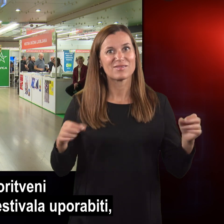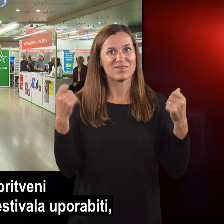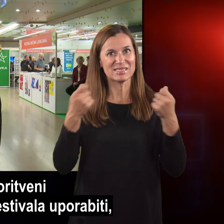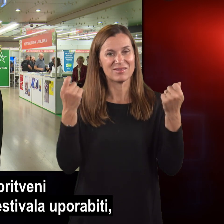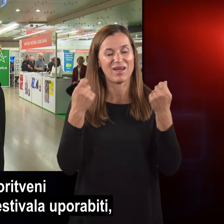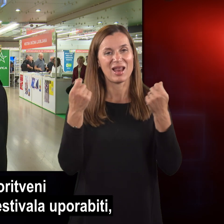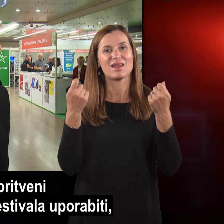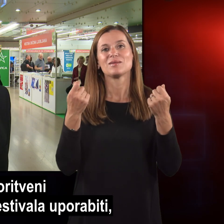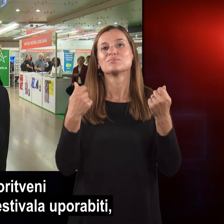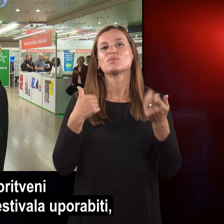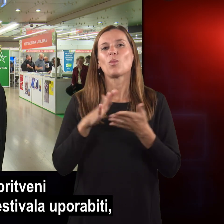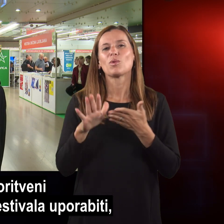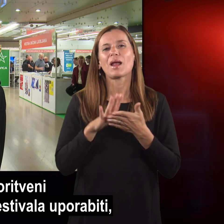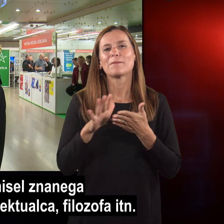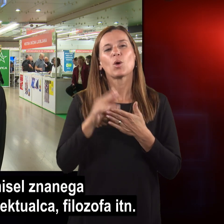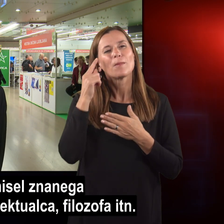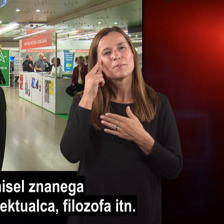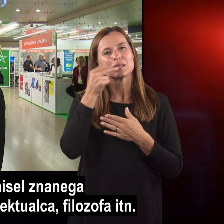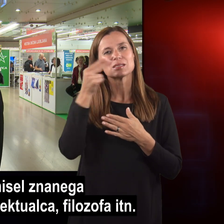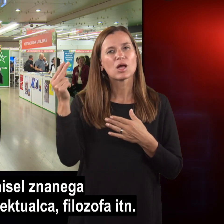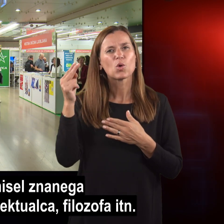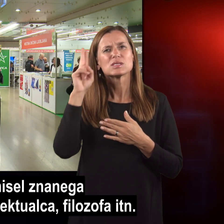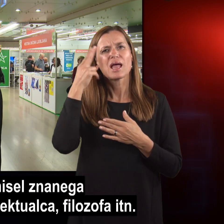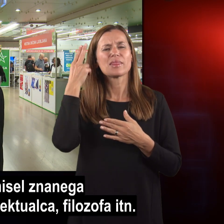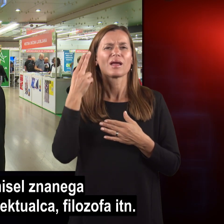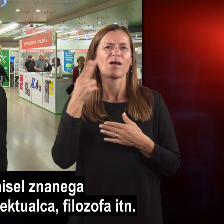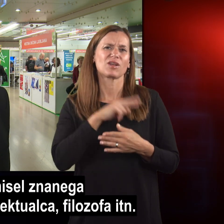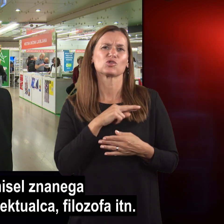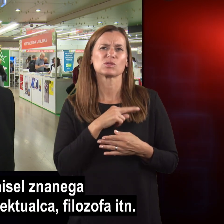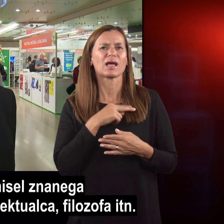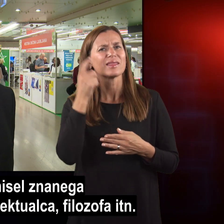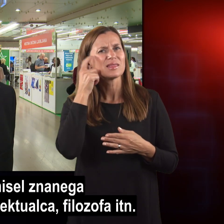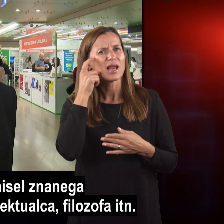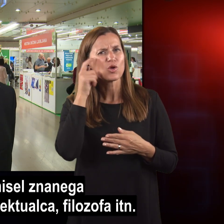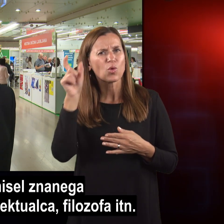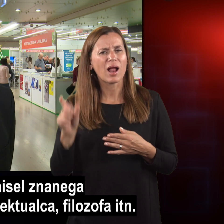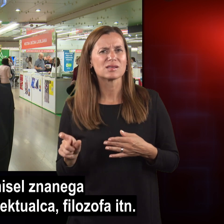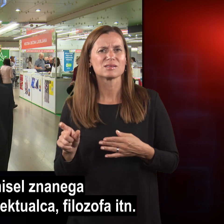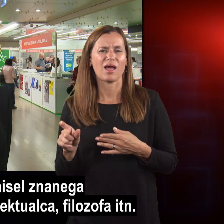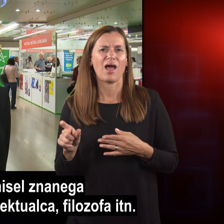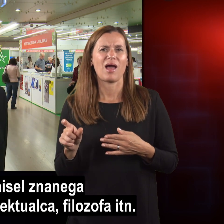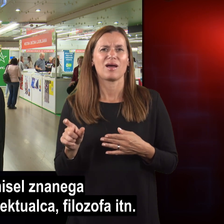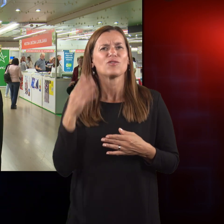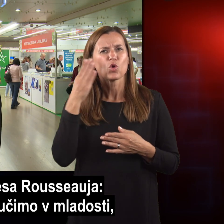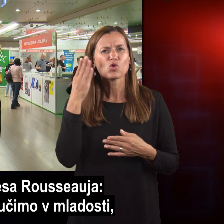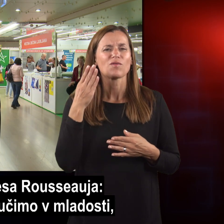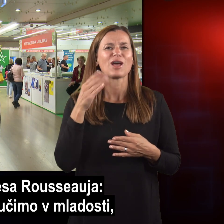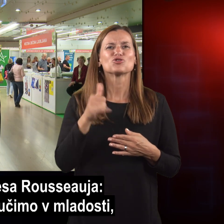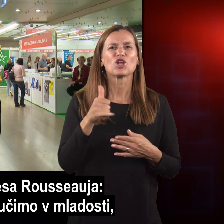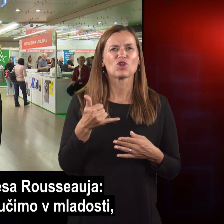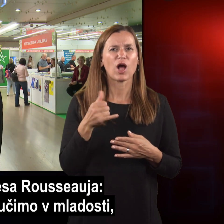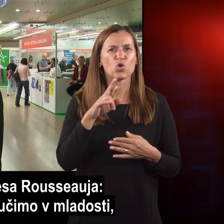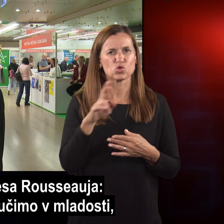festivala uporabiti, citirati misel znanega francoskega intelektualca, filozofa in tako neprej, Jean-Jacques Rousseau.